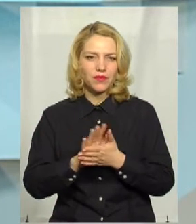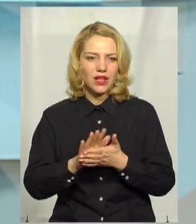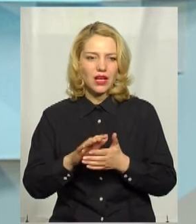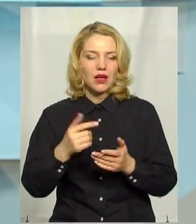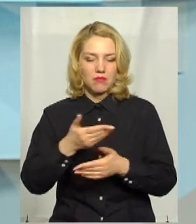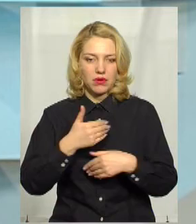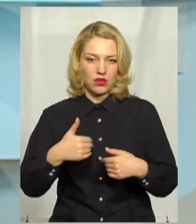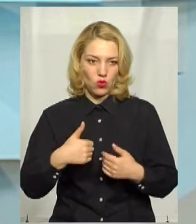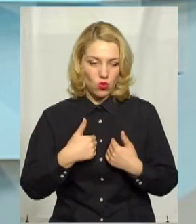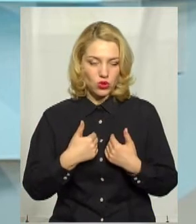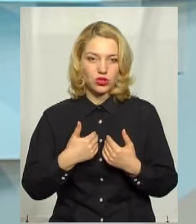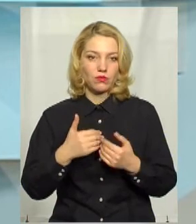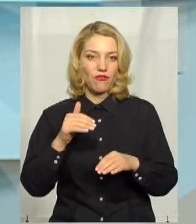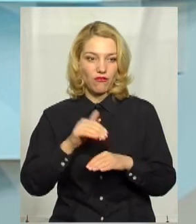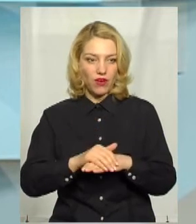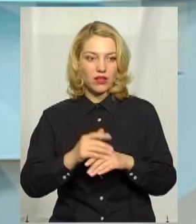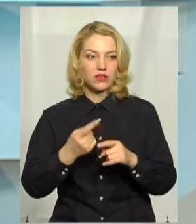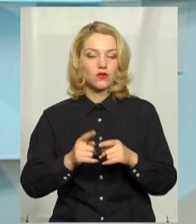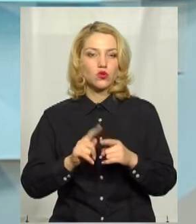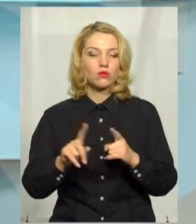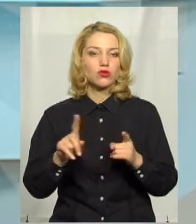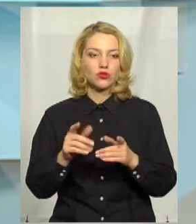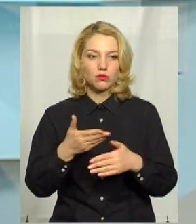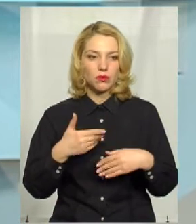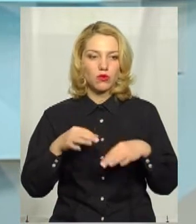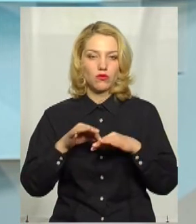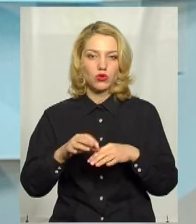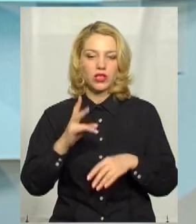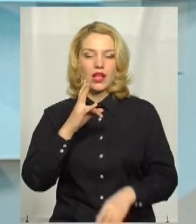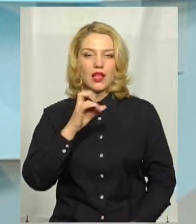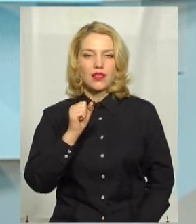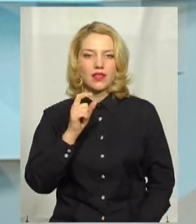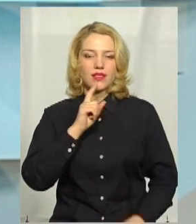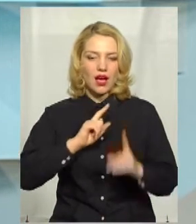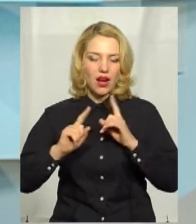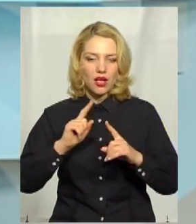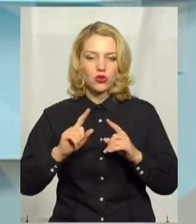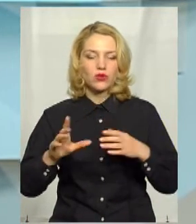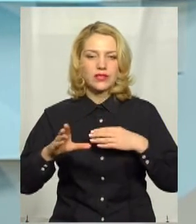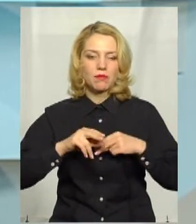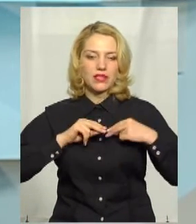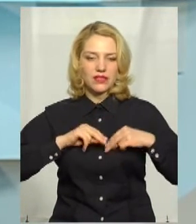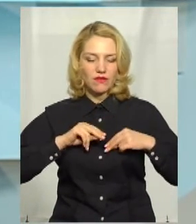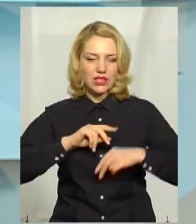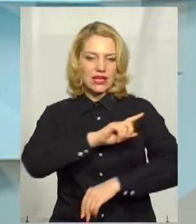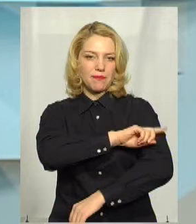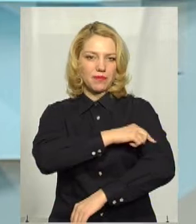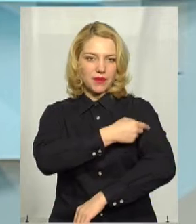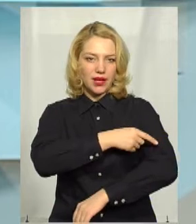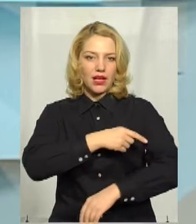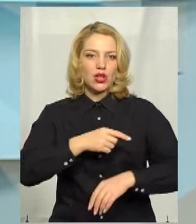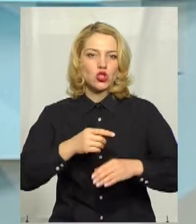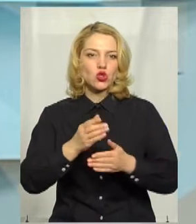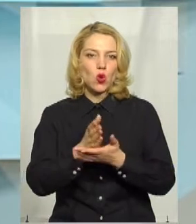фактом, щоб ми провели відповідну нараду з працівниками санітарно-підеміологічної